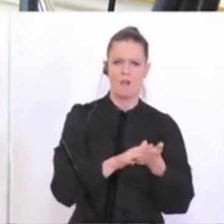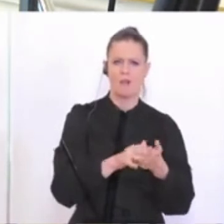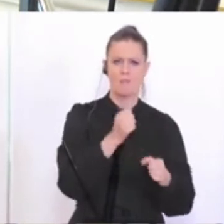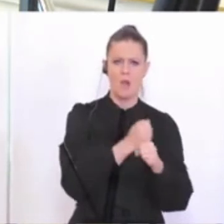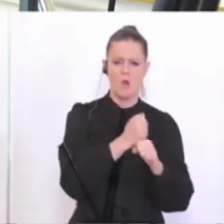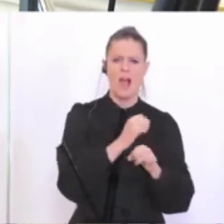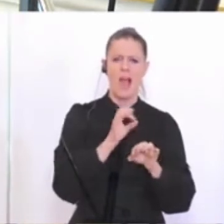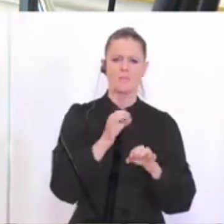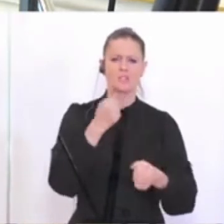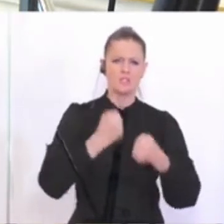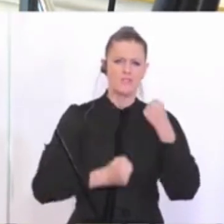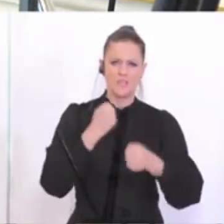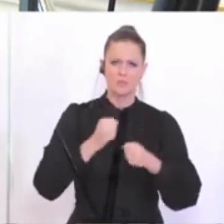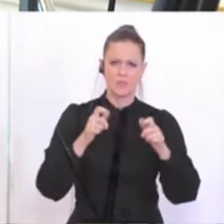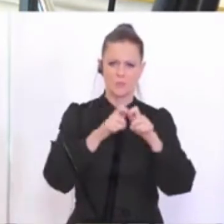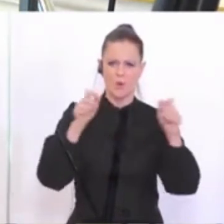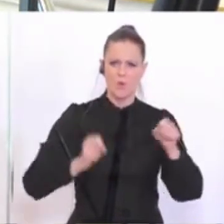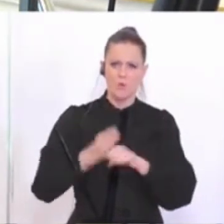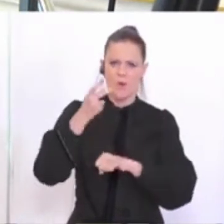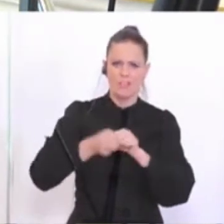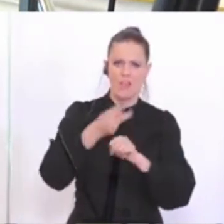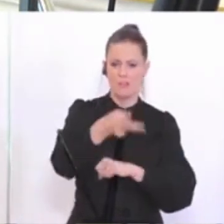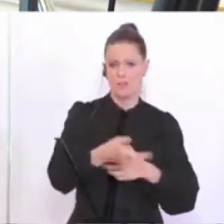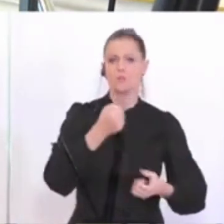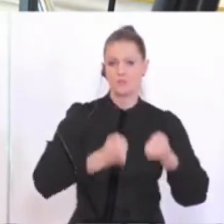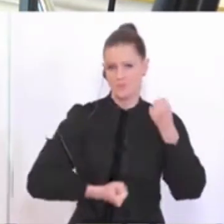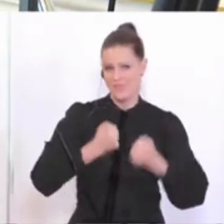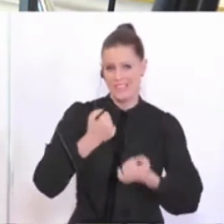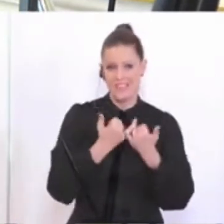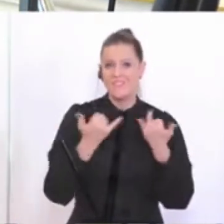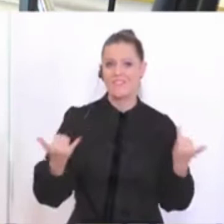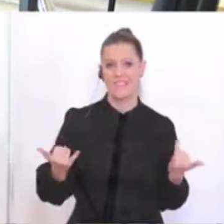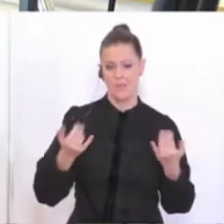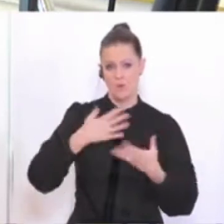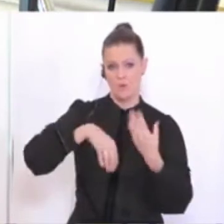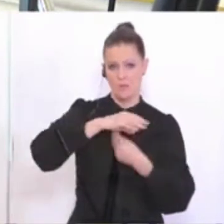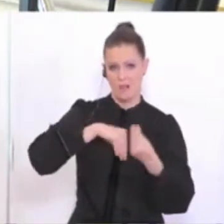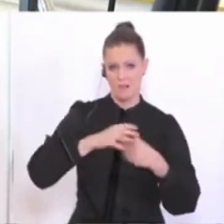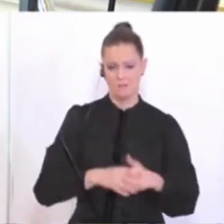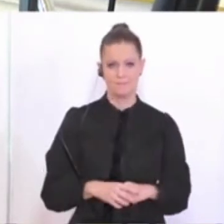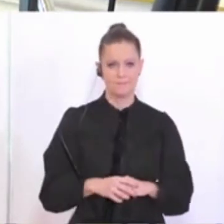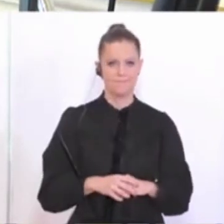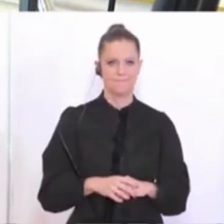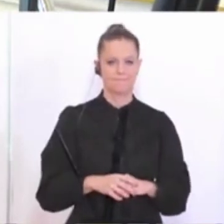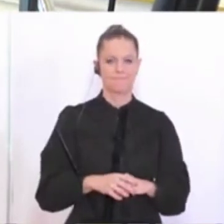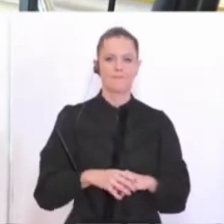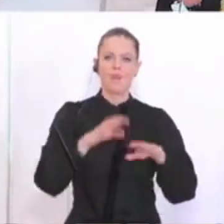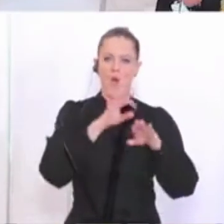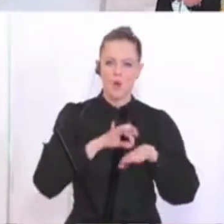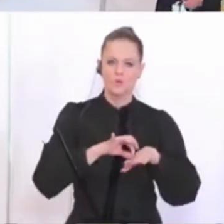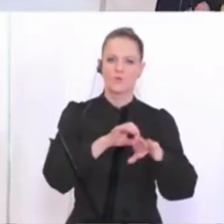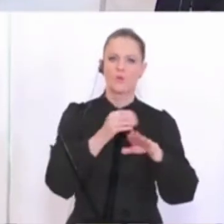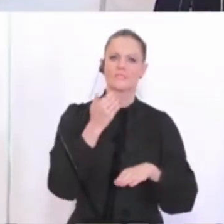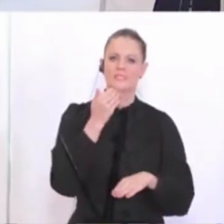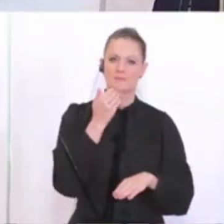immer ein bisschen schwieriger vor mit fünf, sechs Läufern. Also wie wird da ganz genau vorgegangen? Ja, die Ausführungsempfehlungen werden,